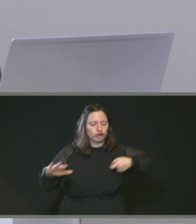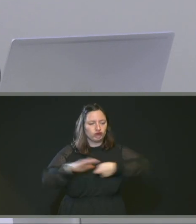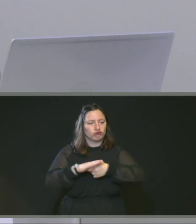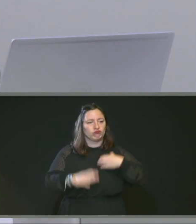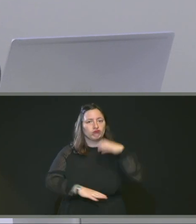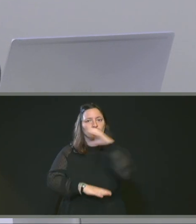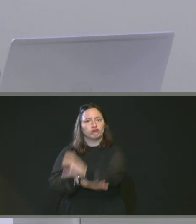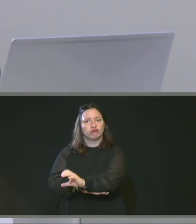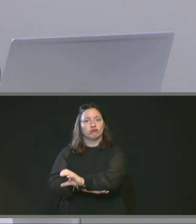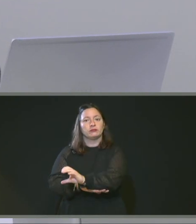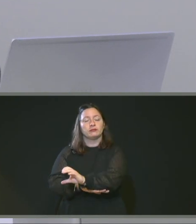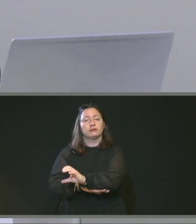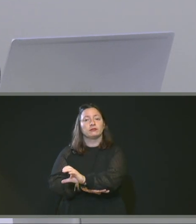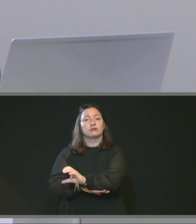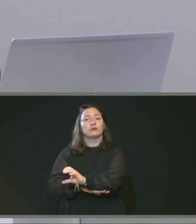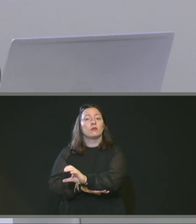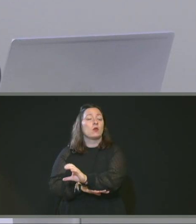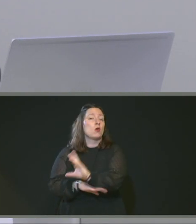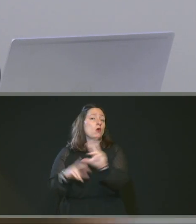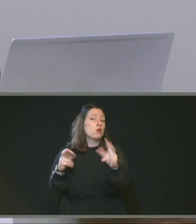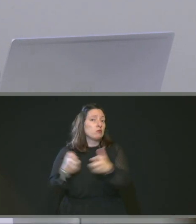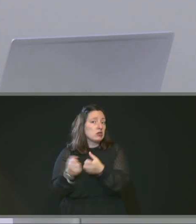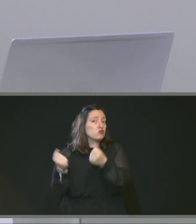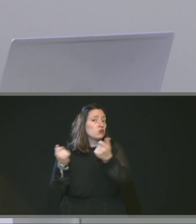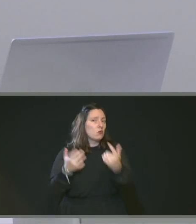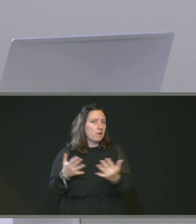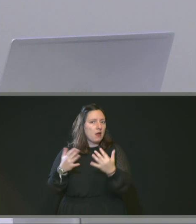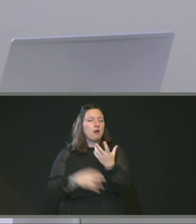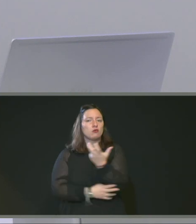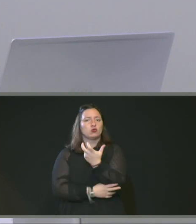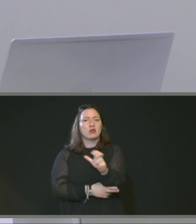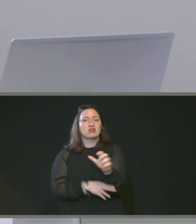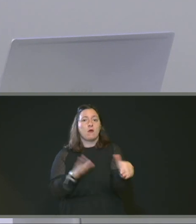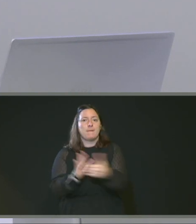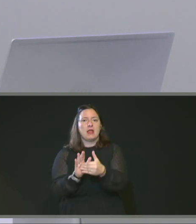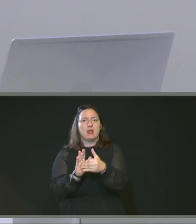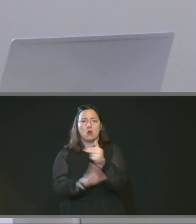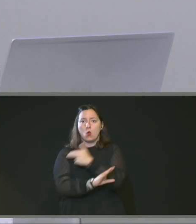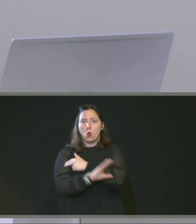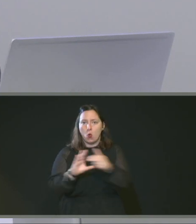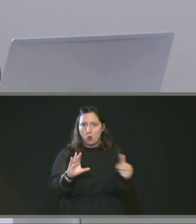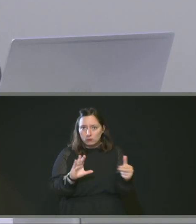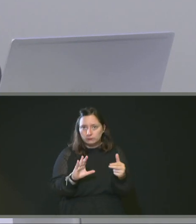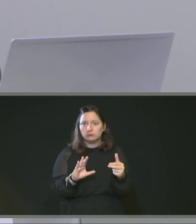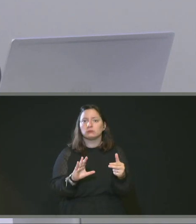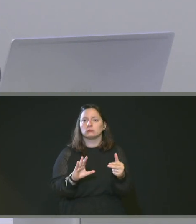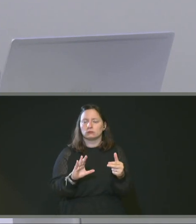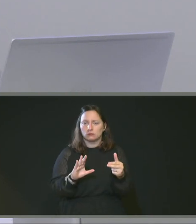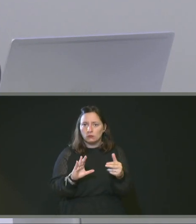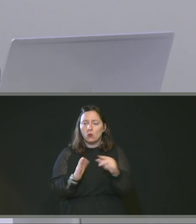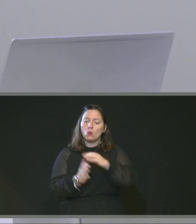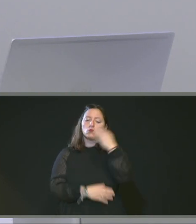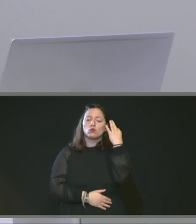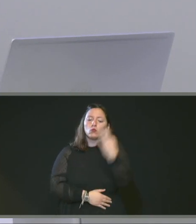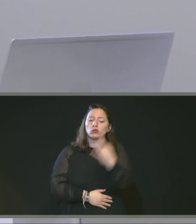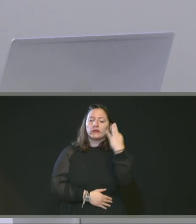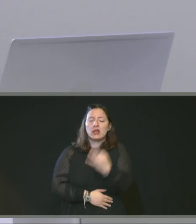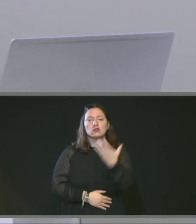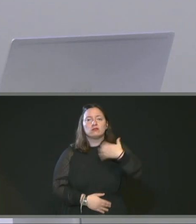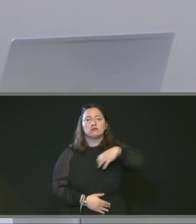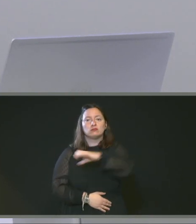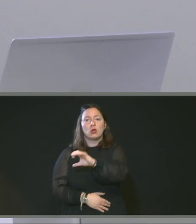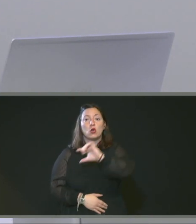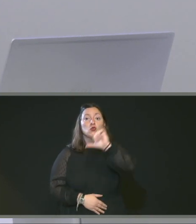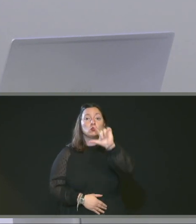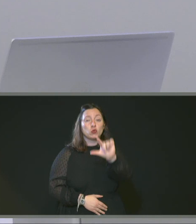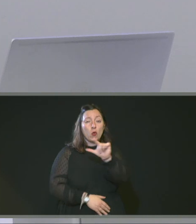ce dispositif de participer à hauteur d'un montant de 300 000 euros sur un taux de financement qui est au total de 2